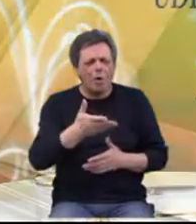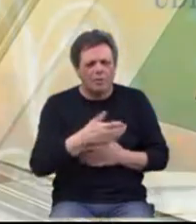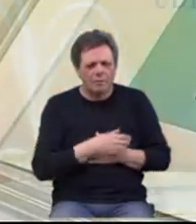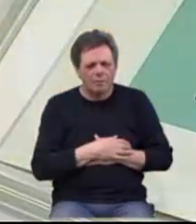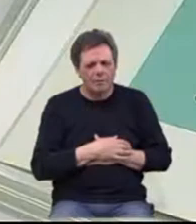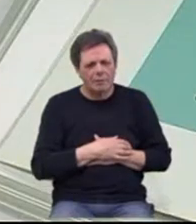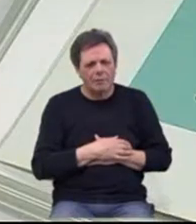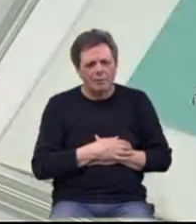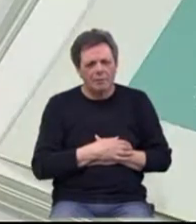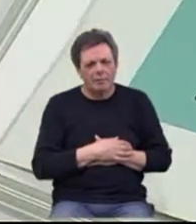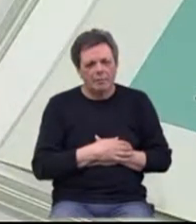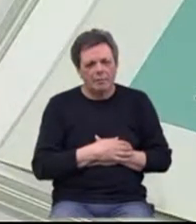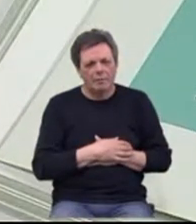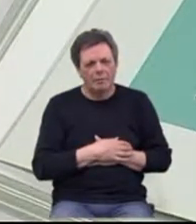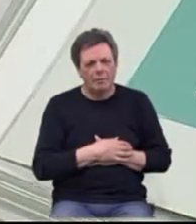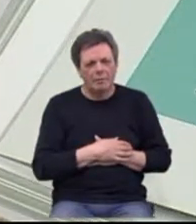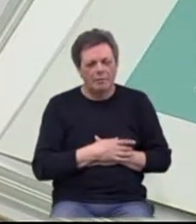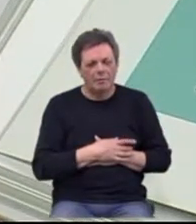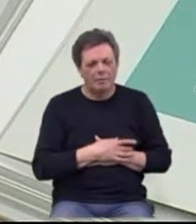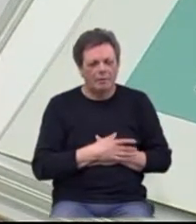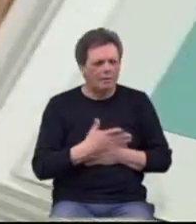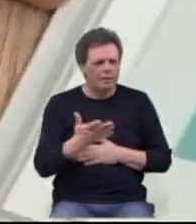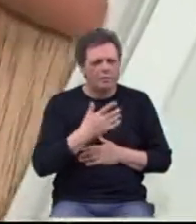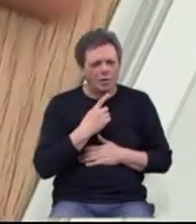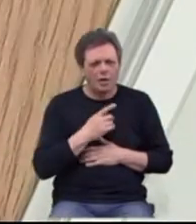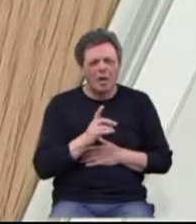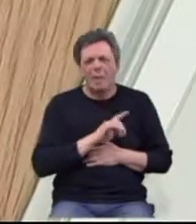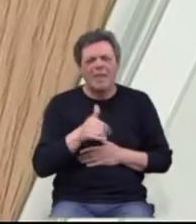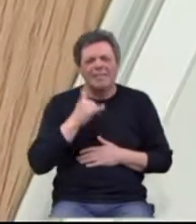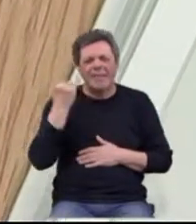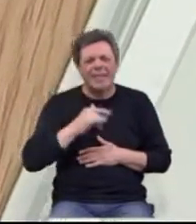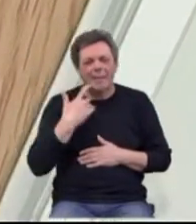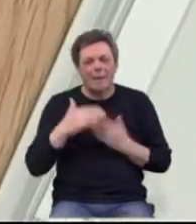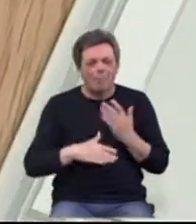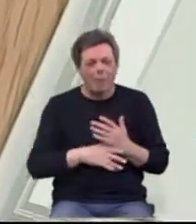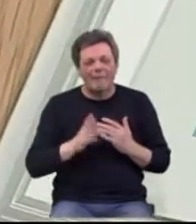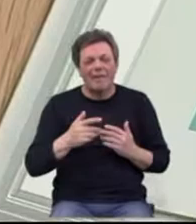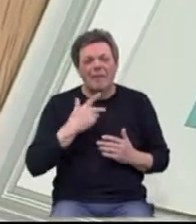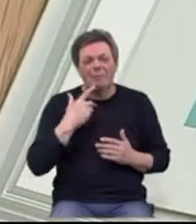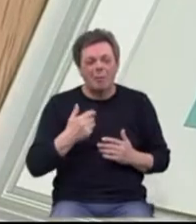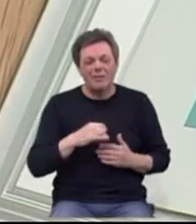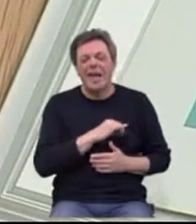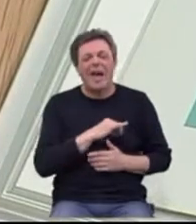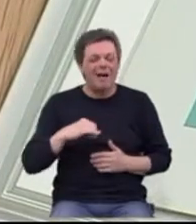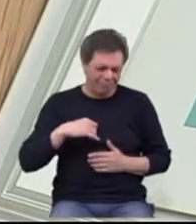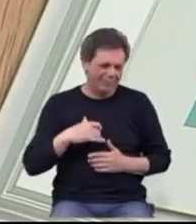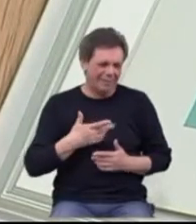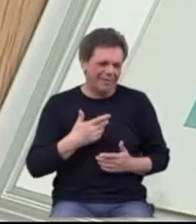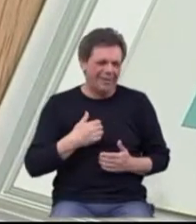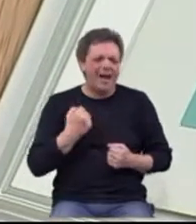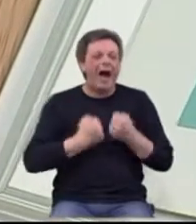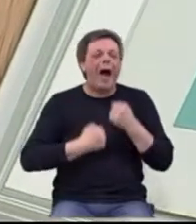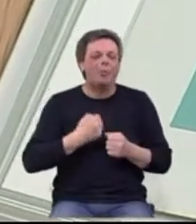muškarac, kako će se on boriti sa debilinom, šta kaže? Kaže, ni jedna djeta nije pomogla, valjati će pomoći autosugestija. Eto.